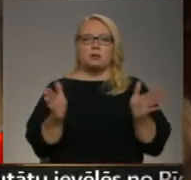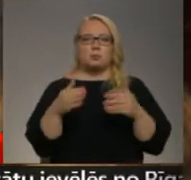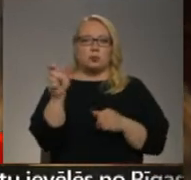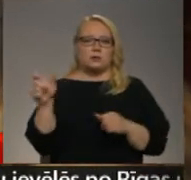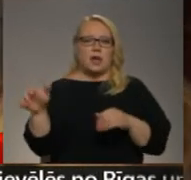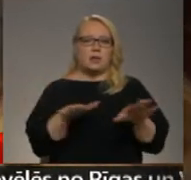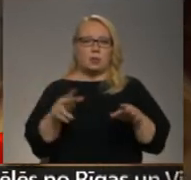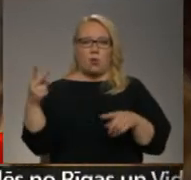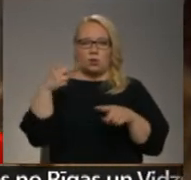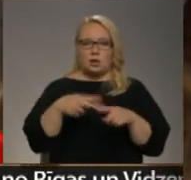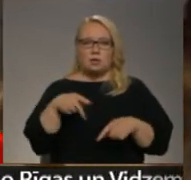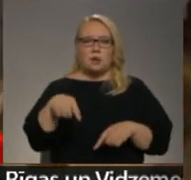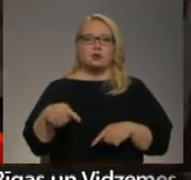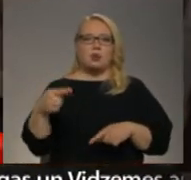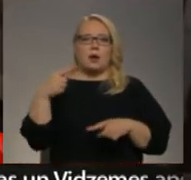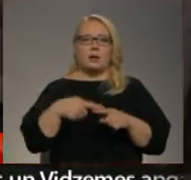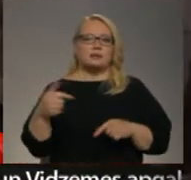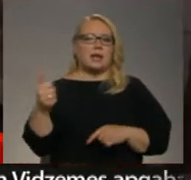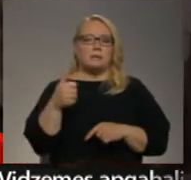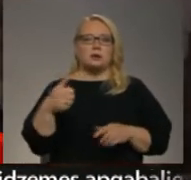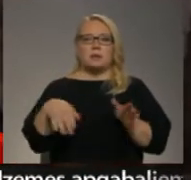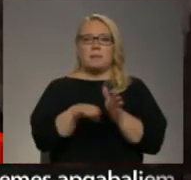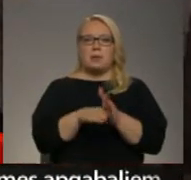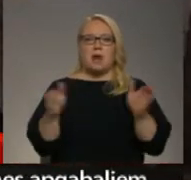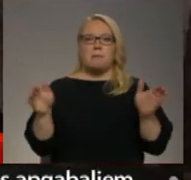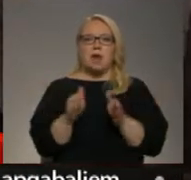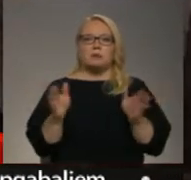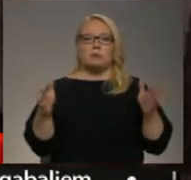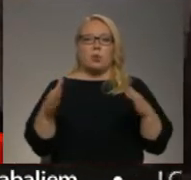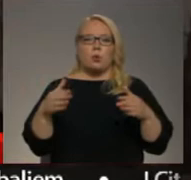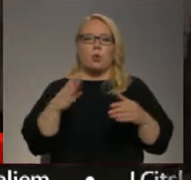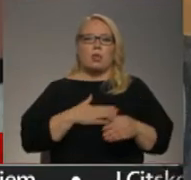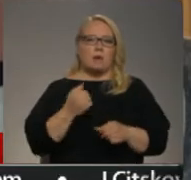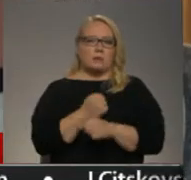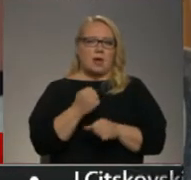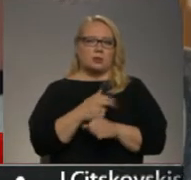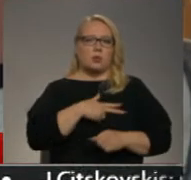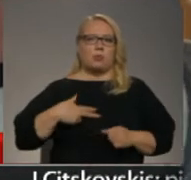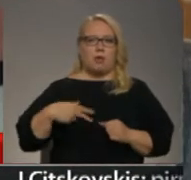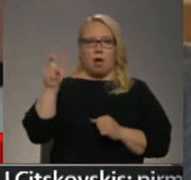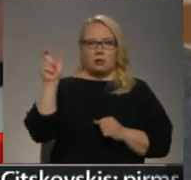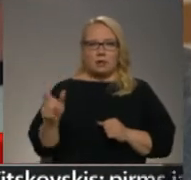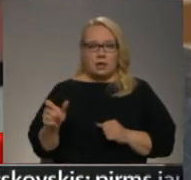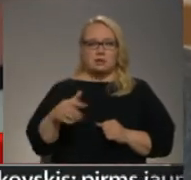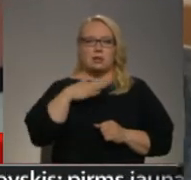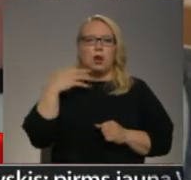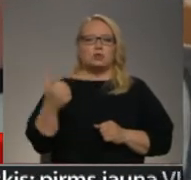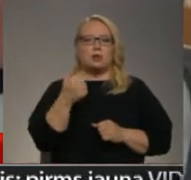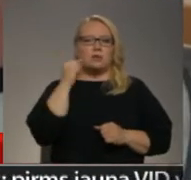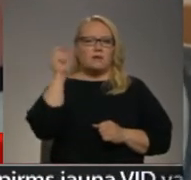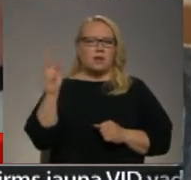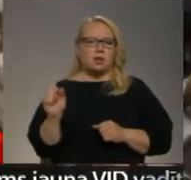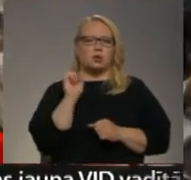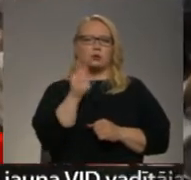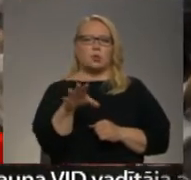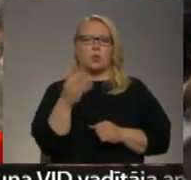reizi, bet šoreiz tas ir īpaši ar to, ka piedalās arī Maspulku labdaris no Dānijas Olavs Ernstens. Jau vairākus gadus viņš sūta